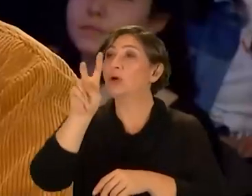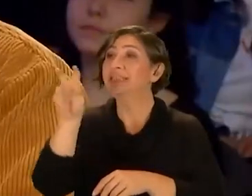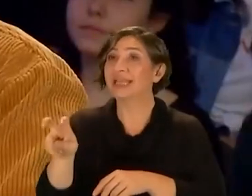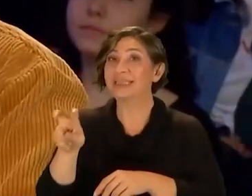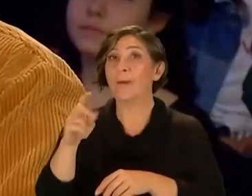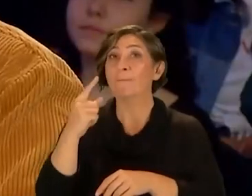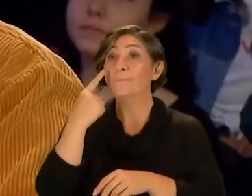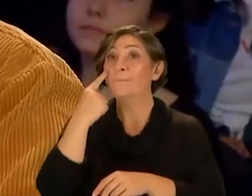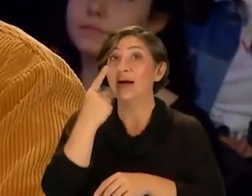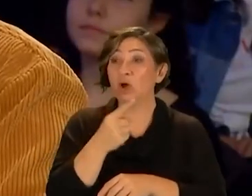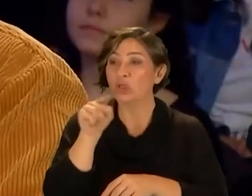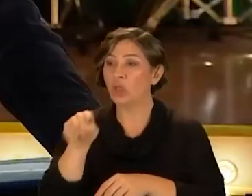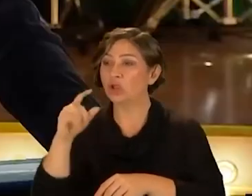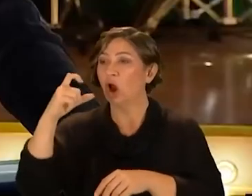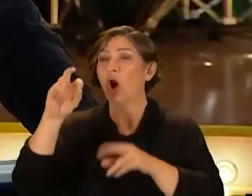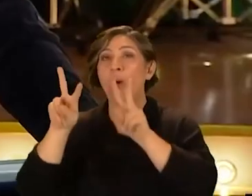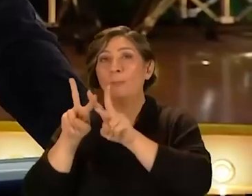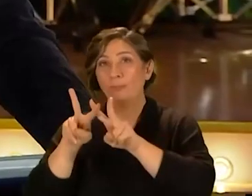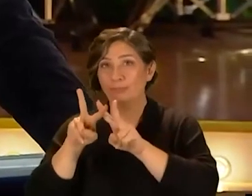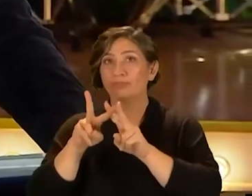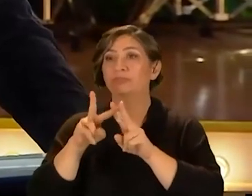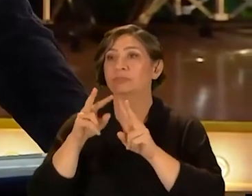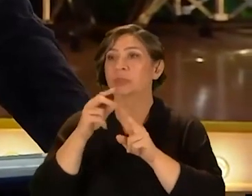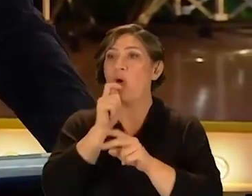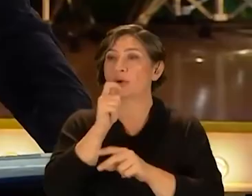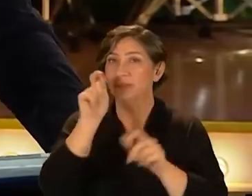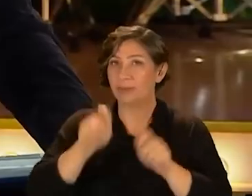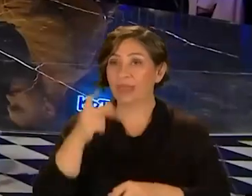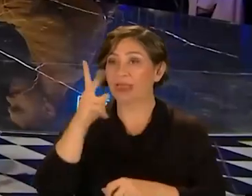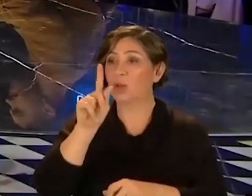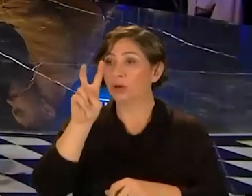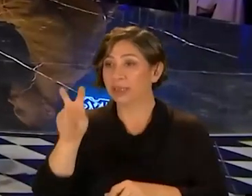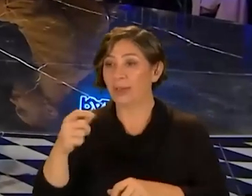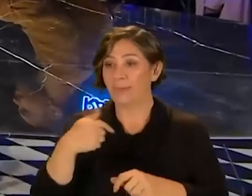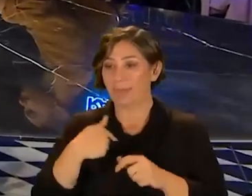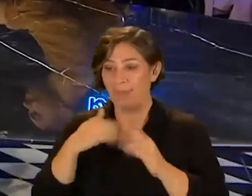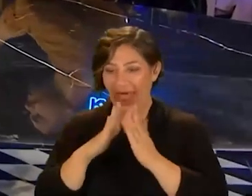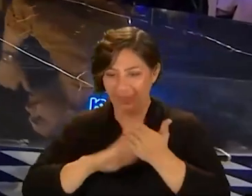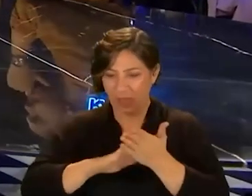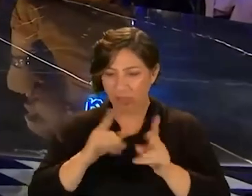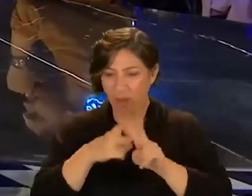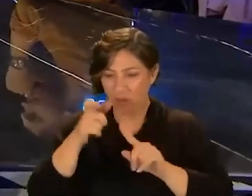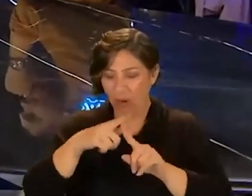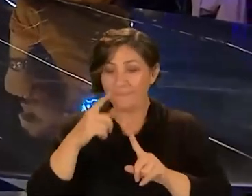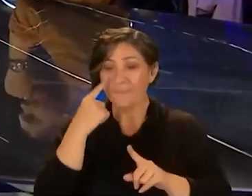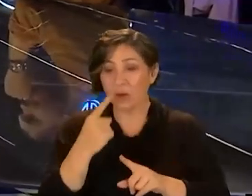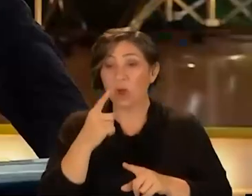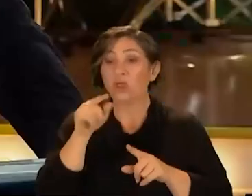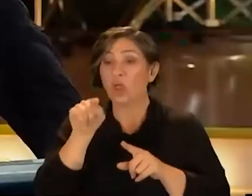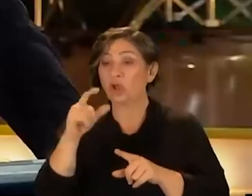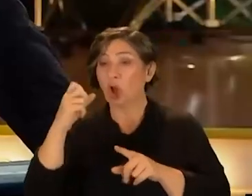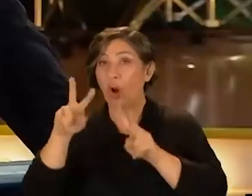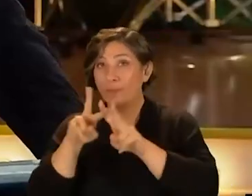2018'de bakıyor.com'la röportaj yapmışsın. Yine 2018'de benim evdeki notlarda bakıyor